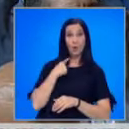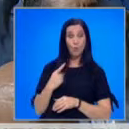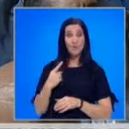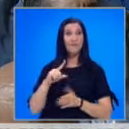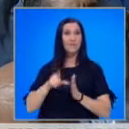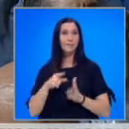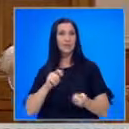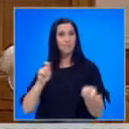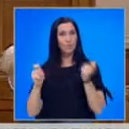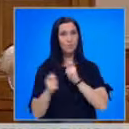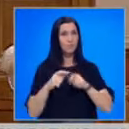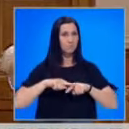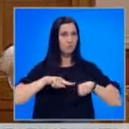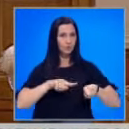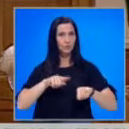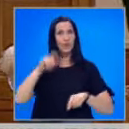реформира прокуратурата.